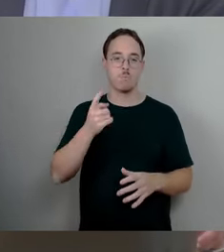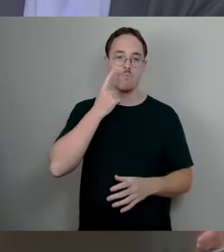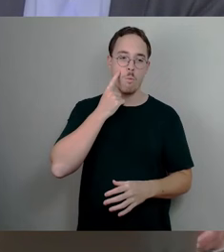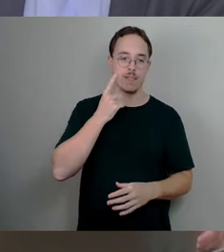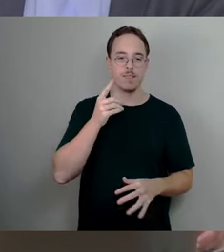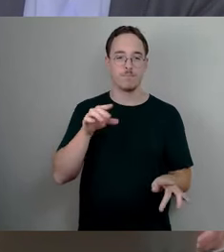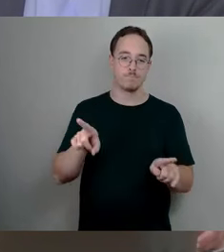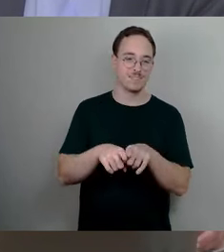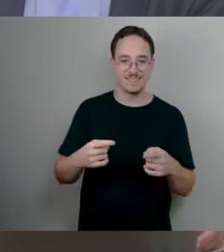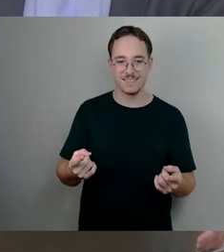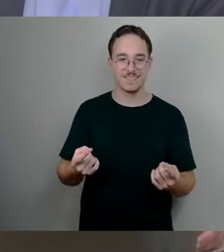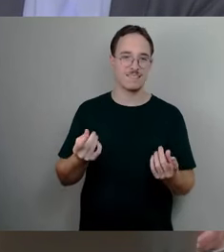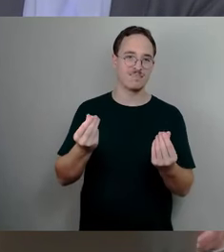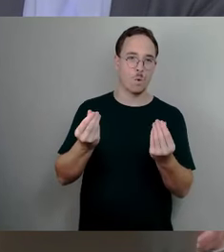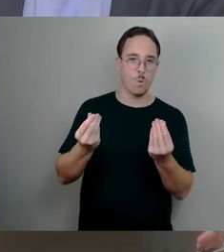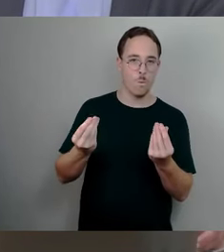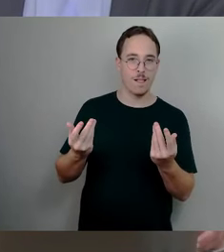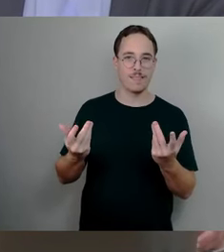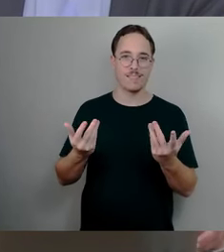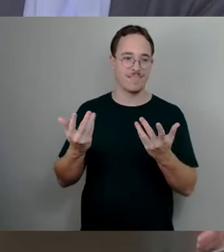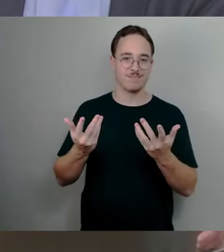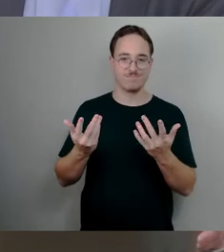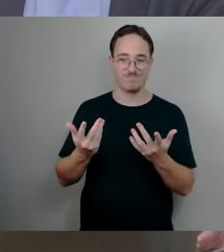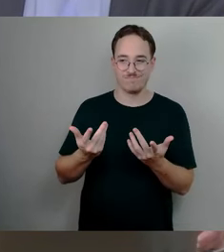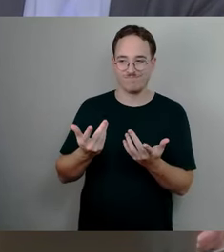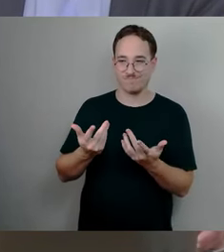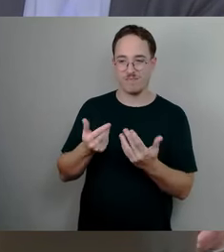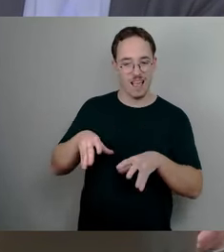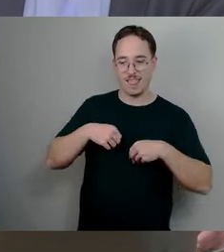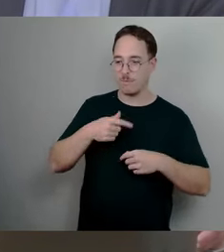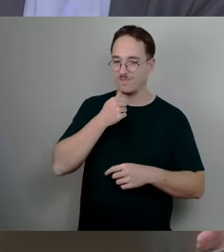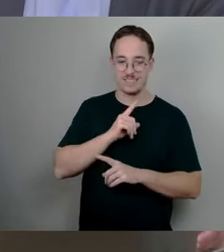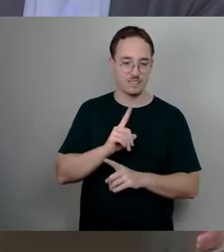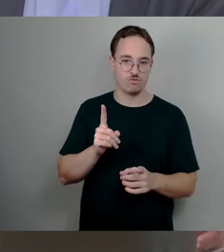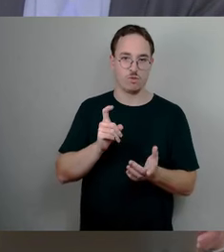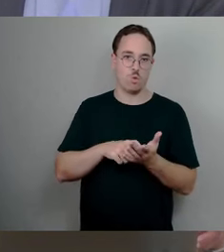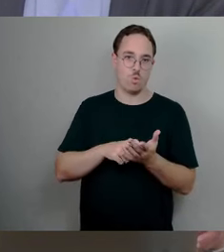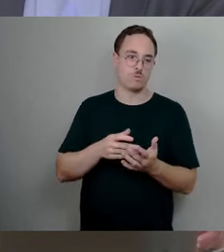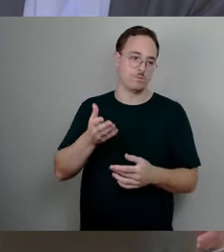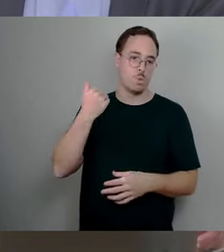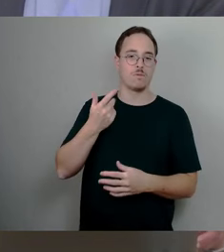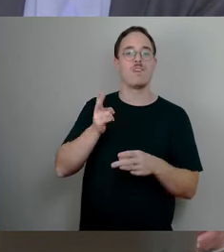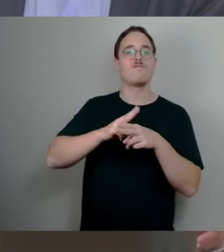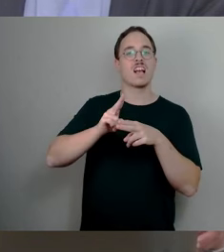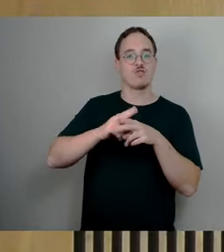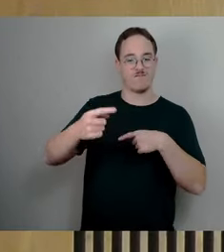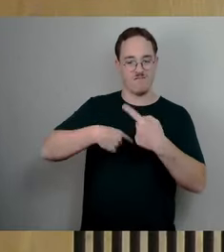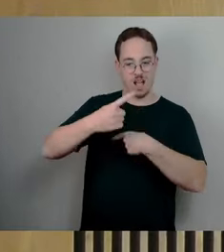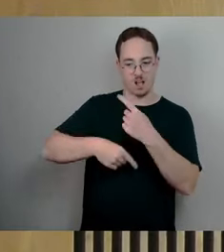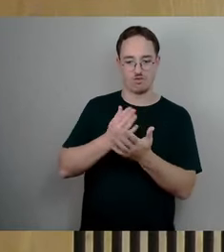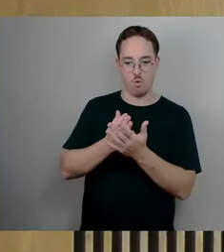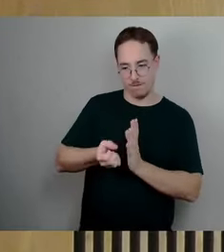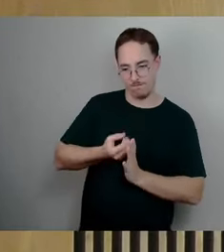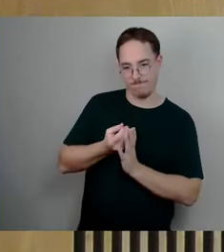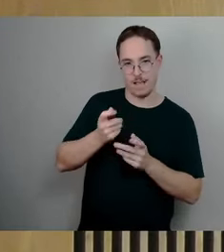wo man diesen Punkt nicht ergreifen will in der Untersetzung von dem, man auch im Werkstattverfahren erarbeitet hat. Ganz eine